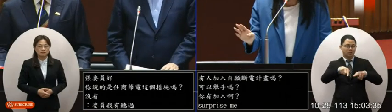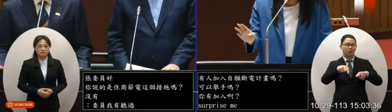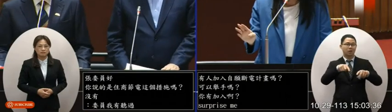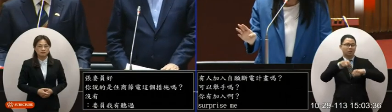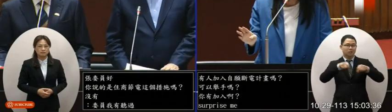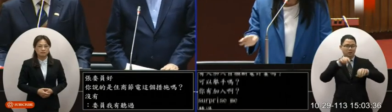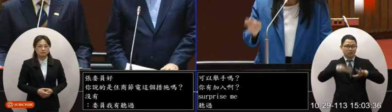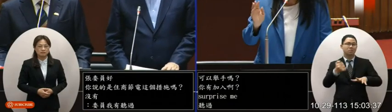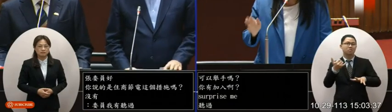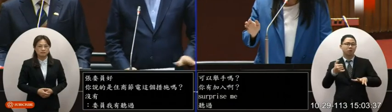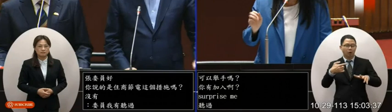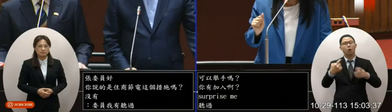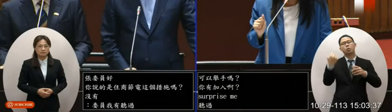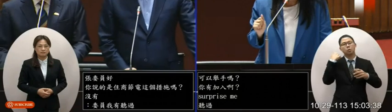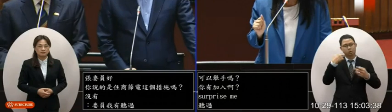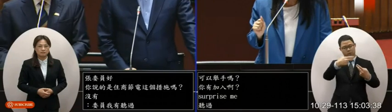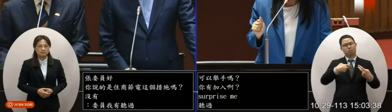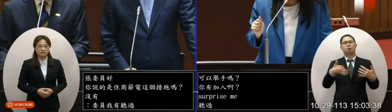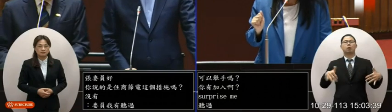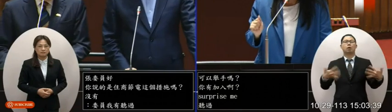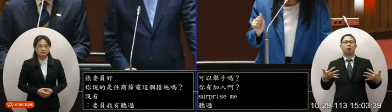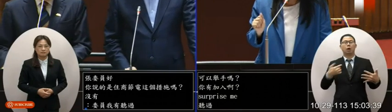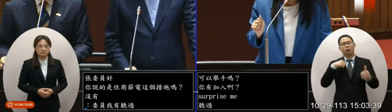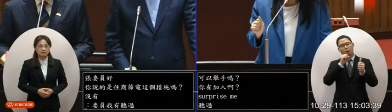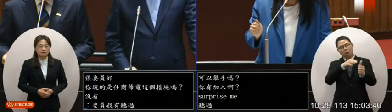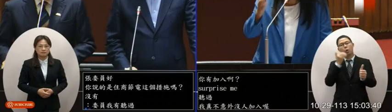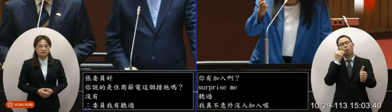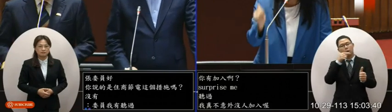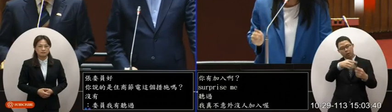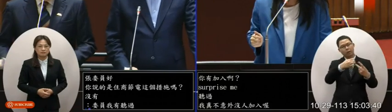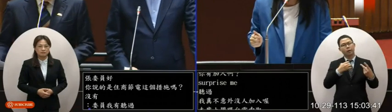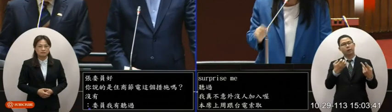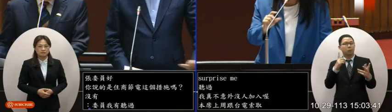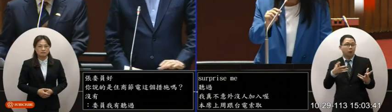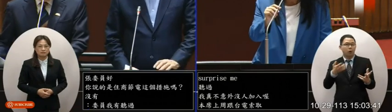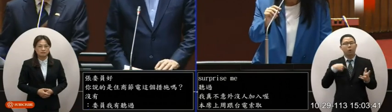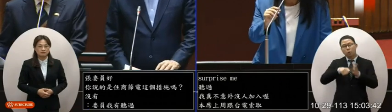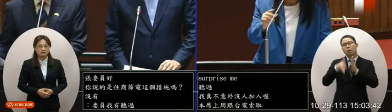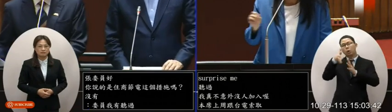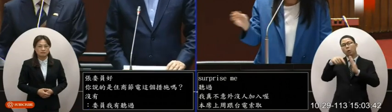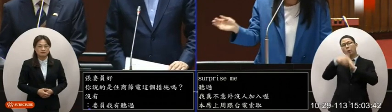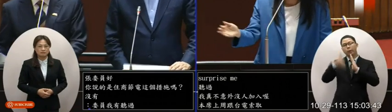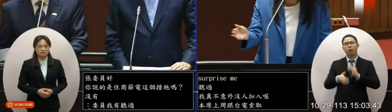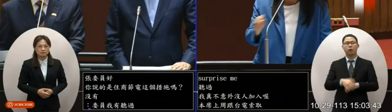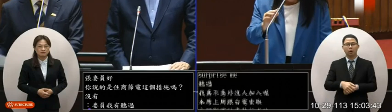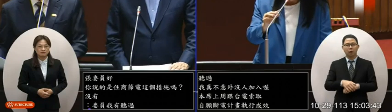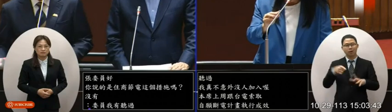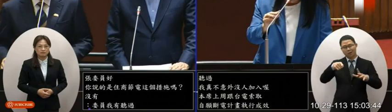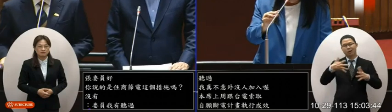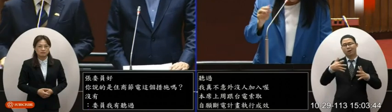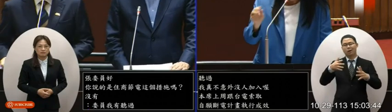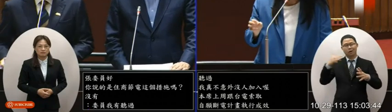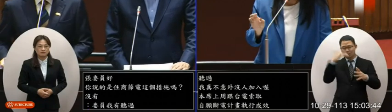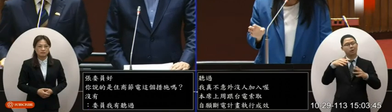都沒有辦法提供一直到我告訴他們說假設你們沒辦法提供我就要直接問院長囉他們才迅速的把